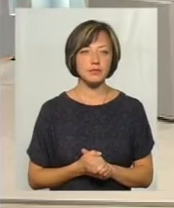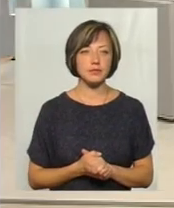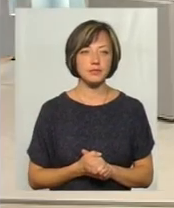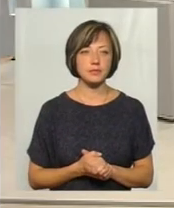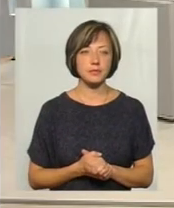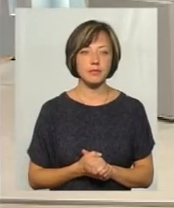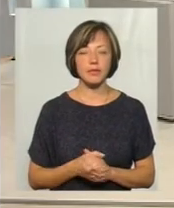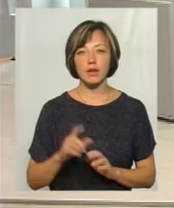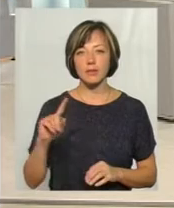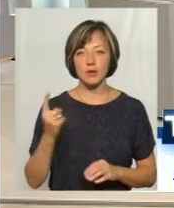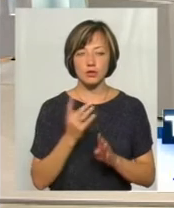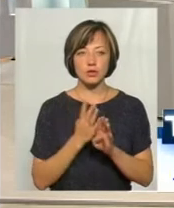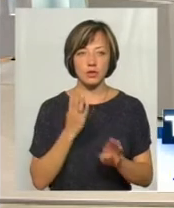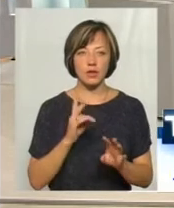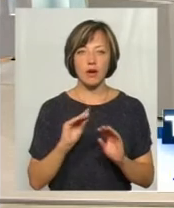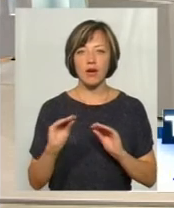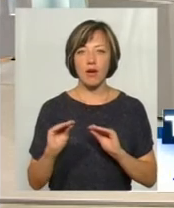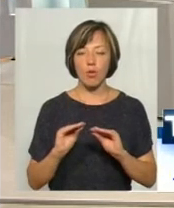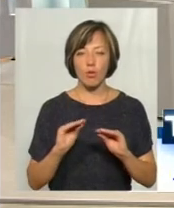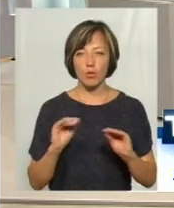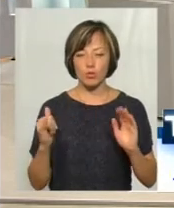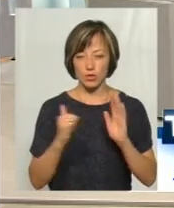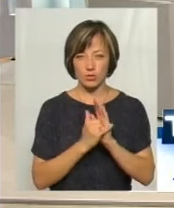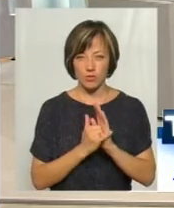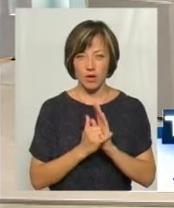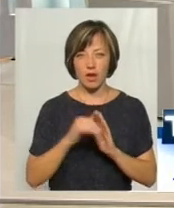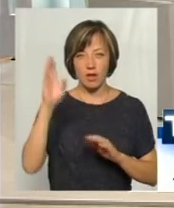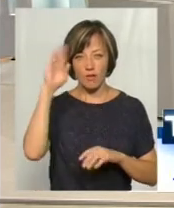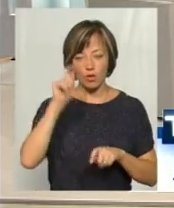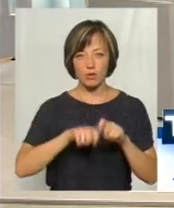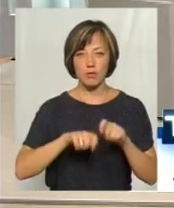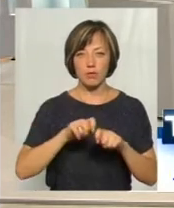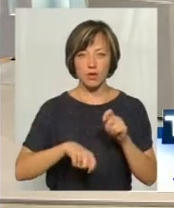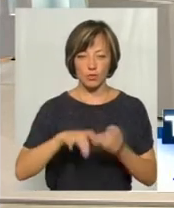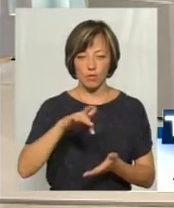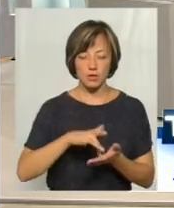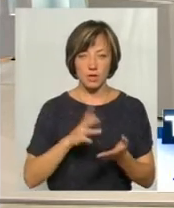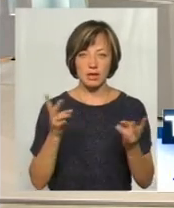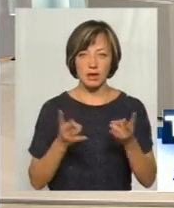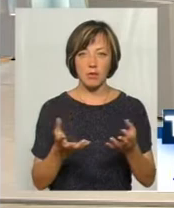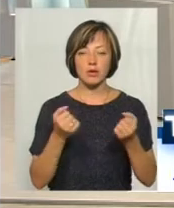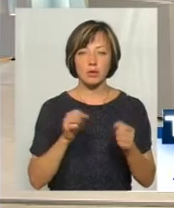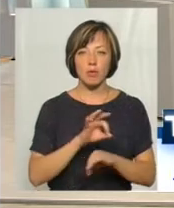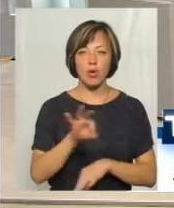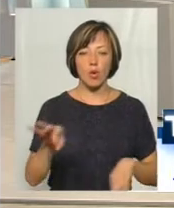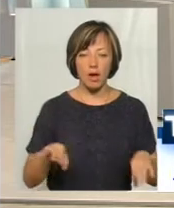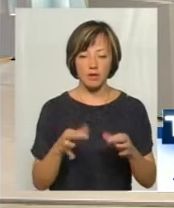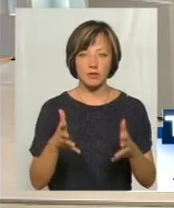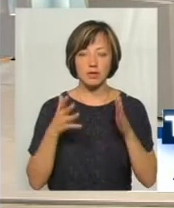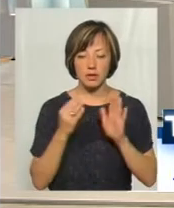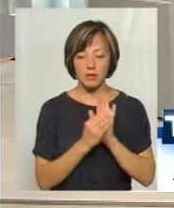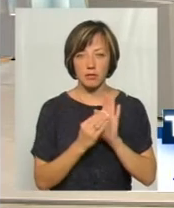на облаштування водомірного вузла треба отримати проєкт. І в проєкті чітко буде прописано,